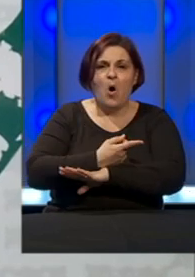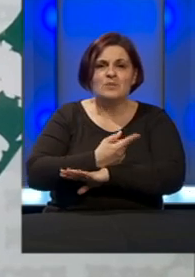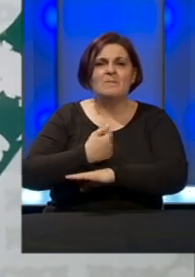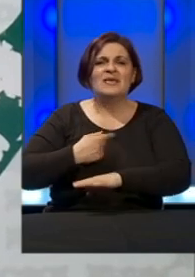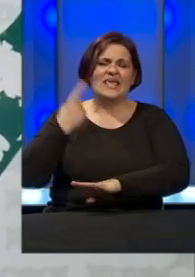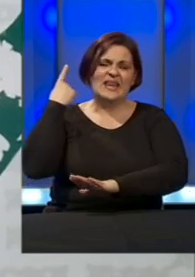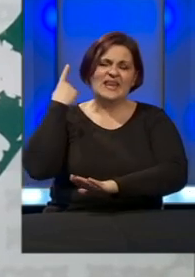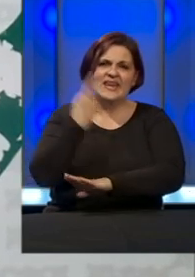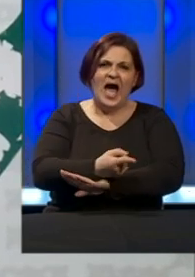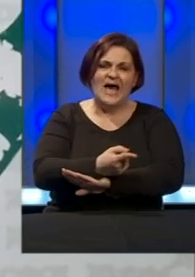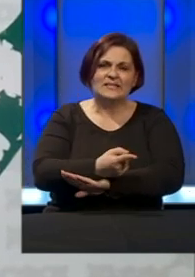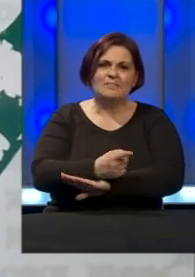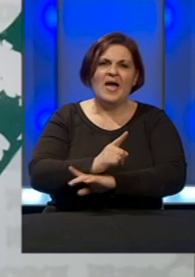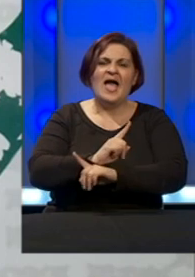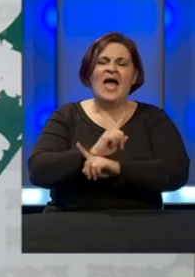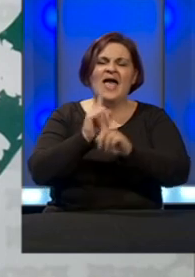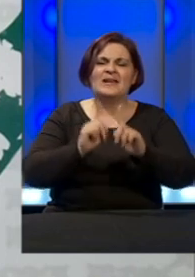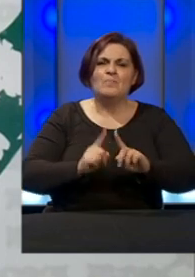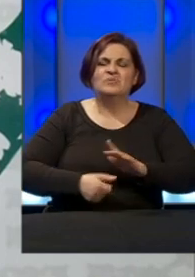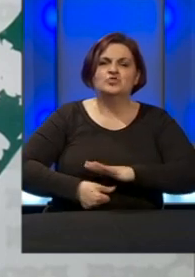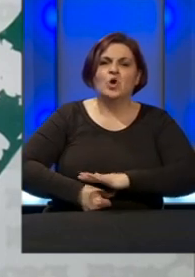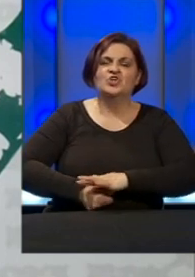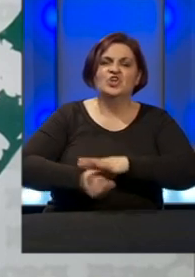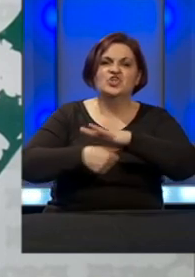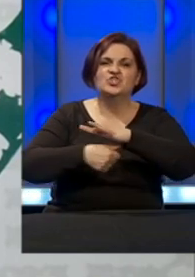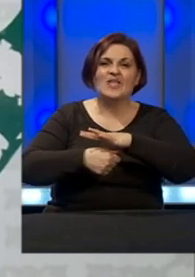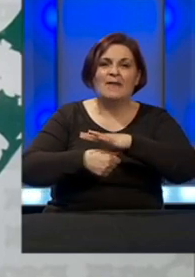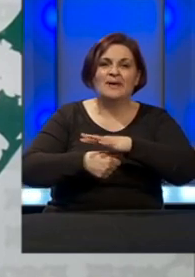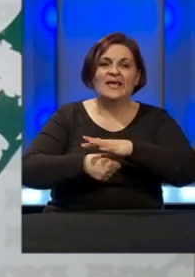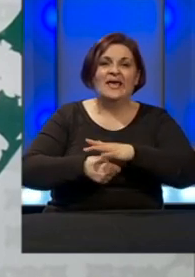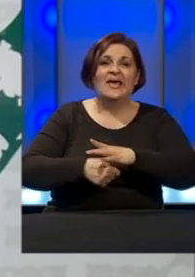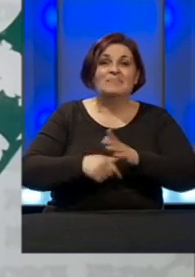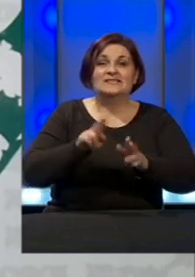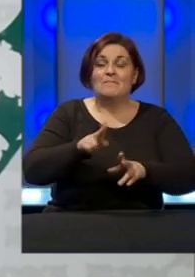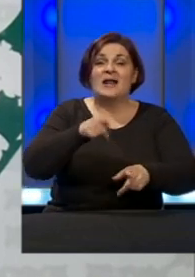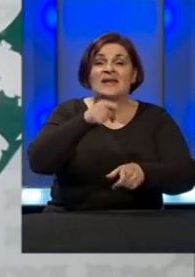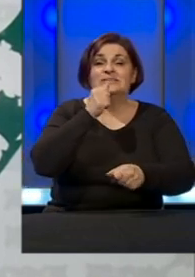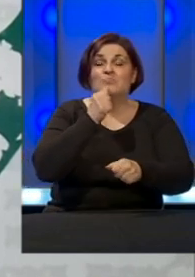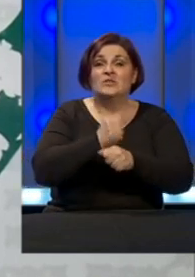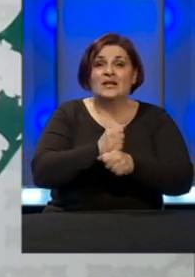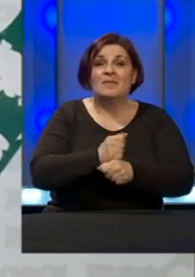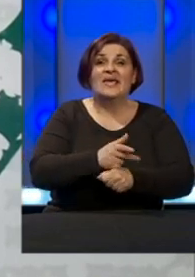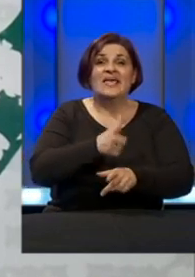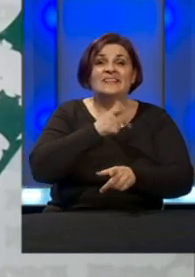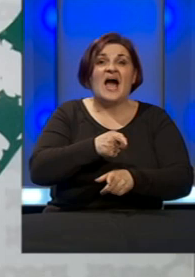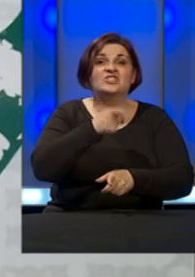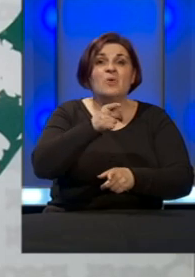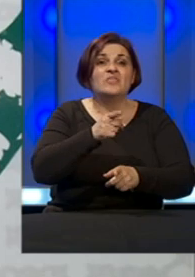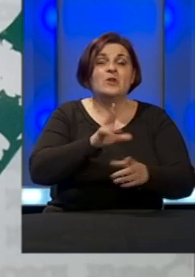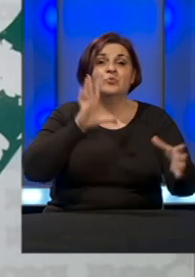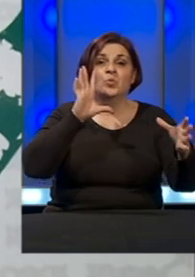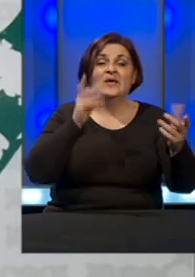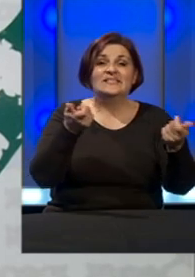naredbama Republičkog štaba onemogućili da rade ili tražili da budu zatvoreni,